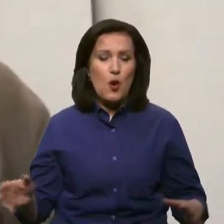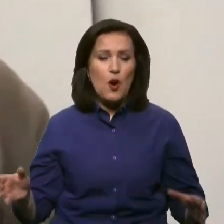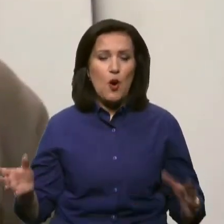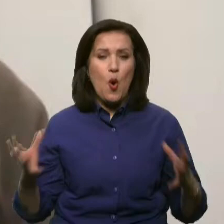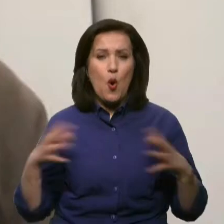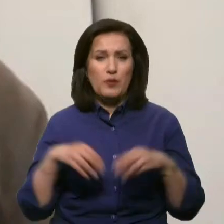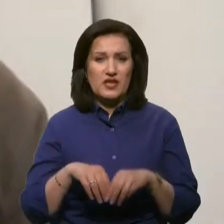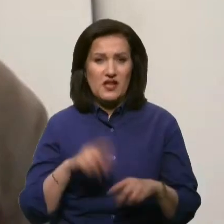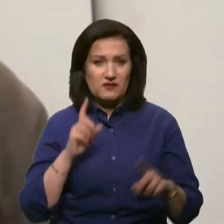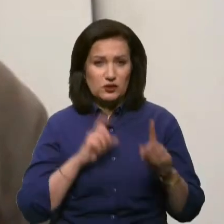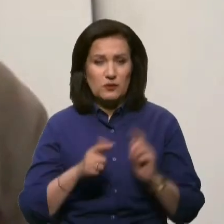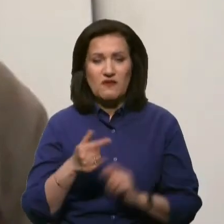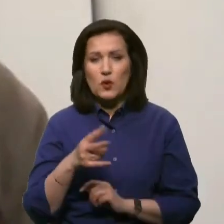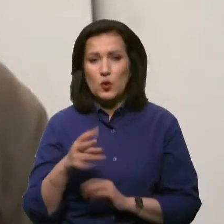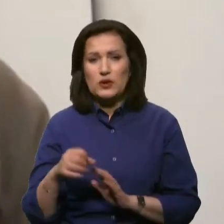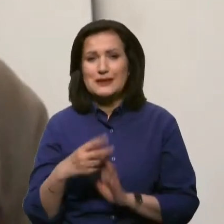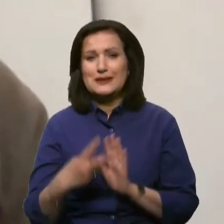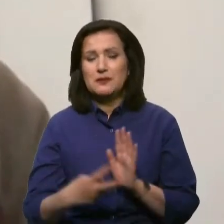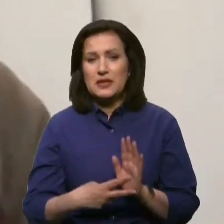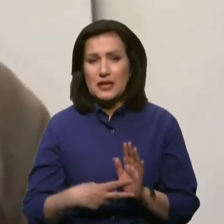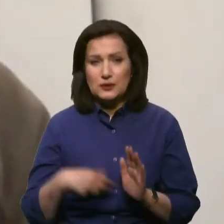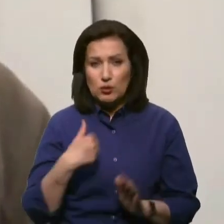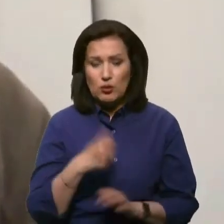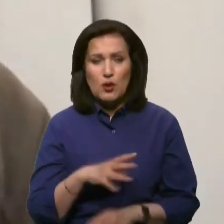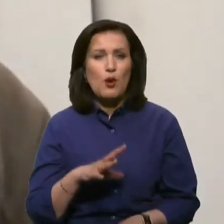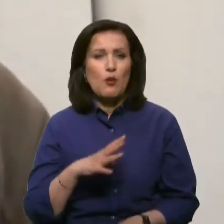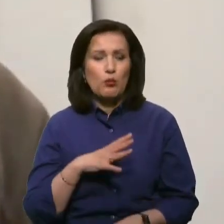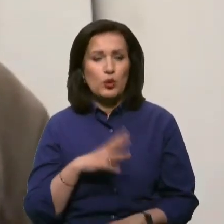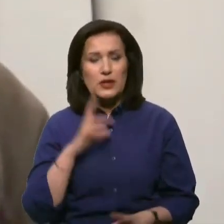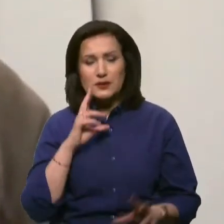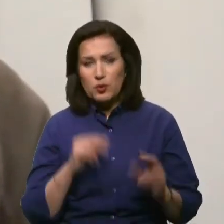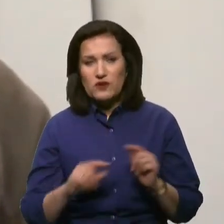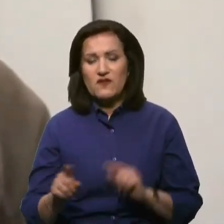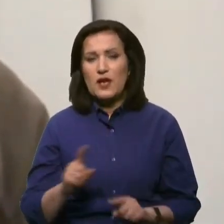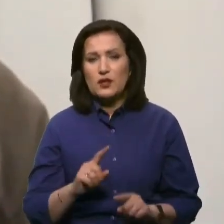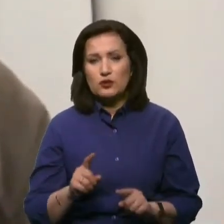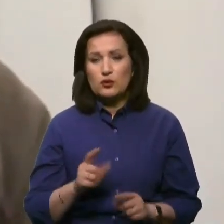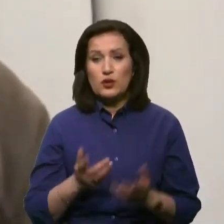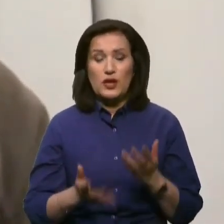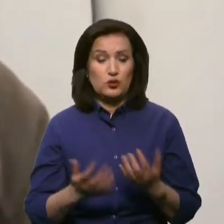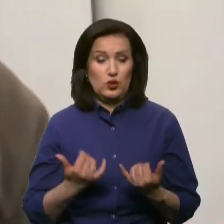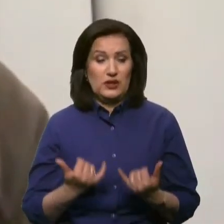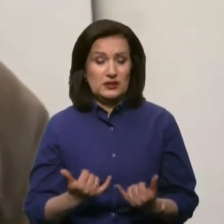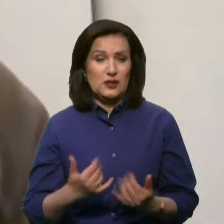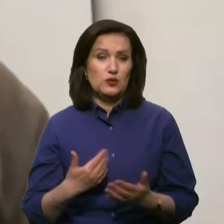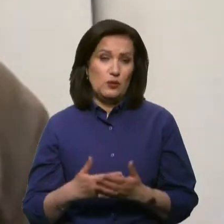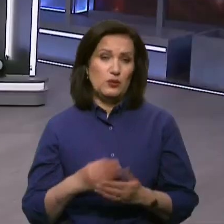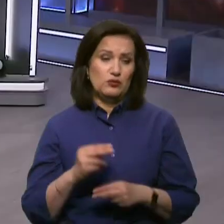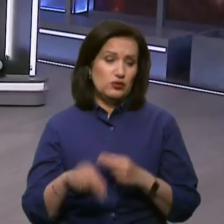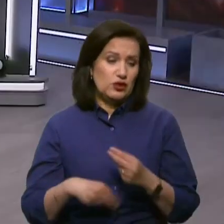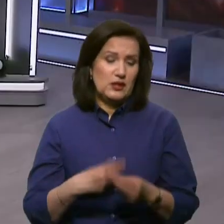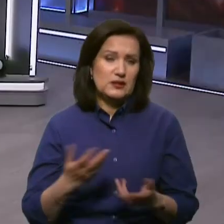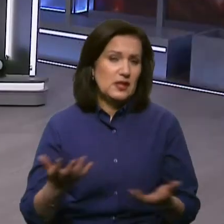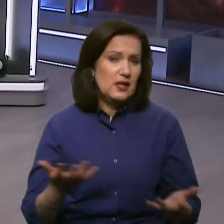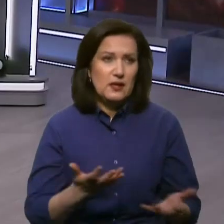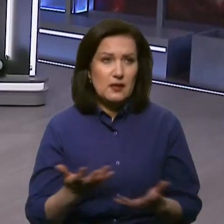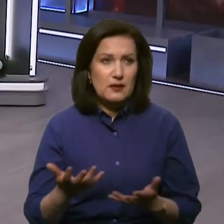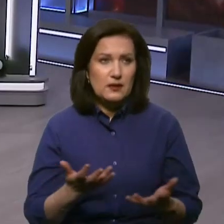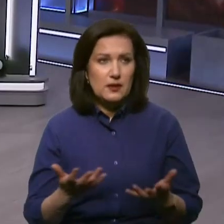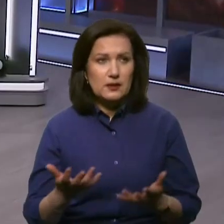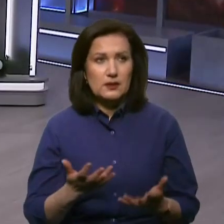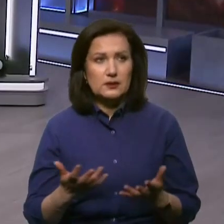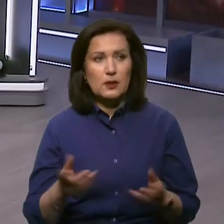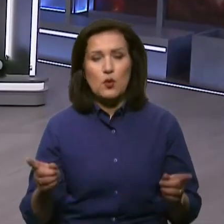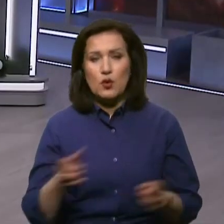'єднавчий собор у грудні 18-го року, були в той час сподівання, що, ну, якщо не зараз, то, принаймні, через якийсь